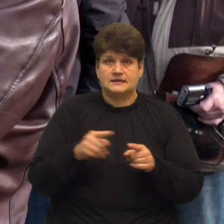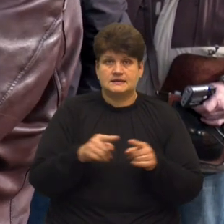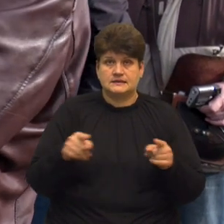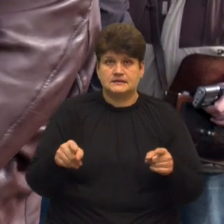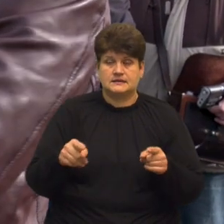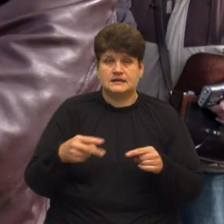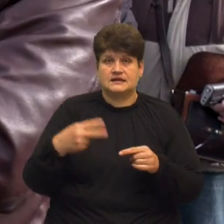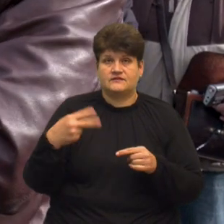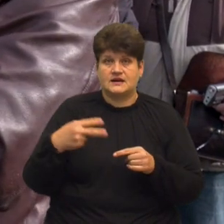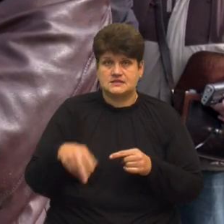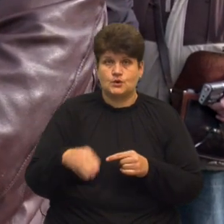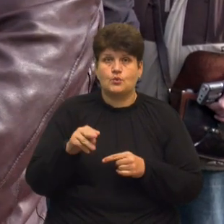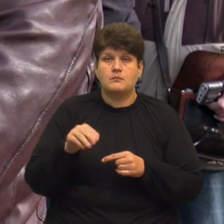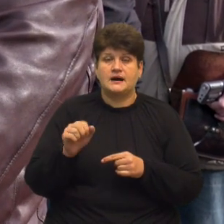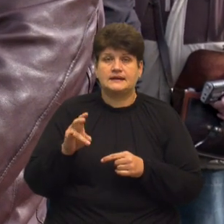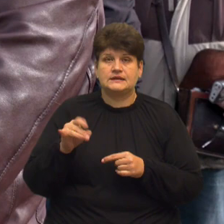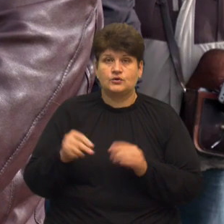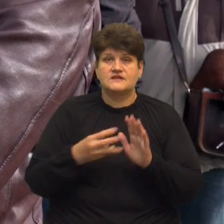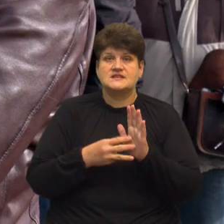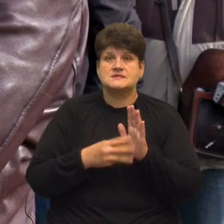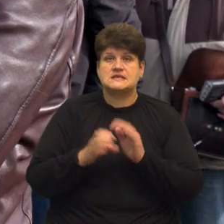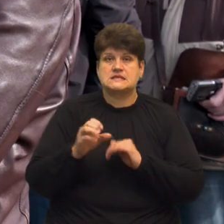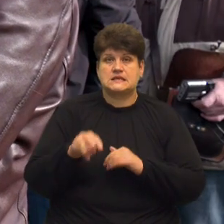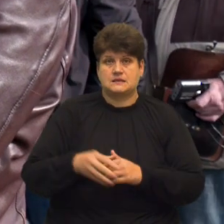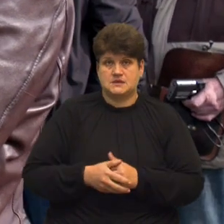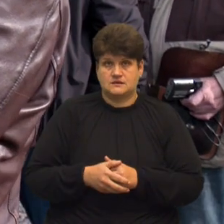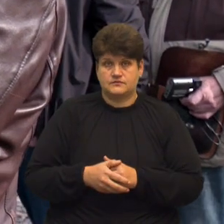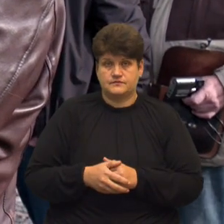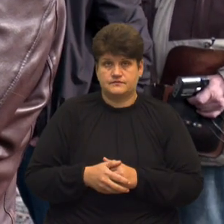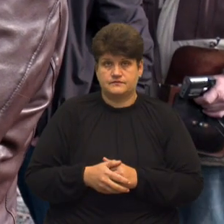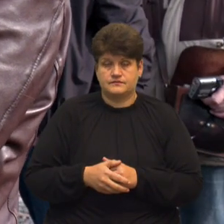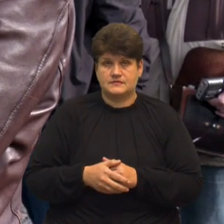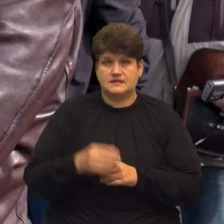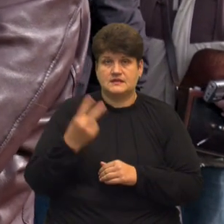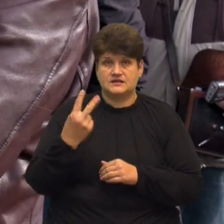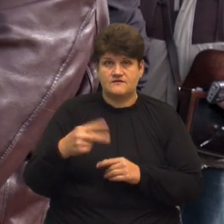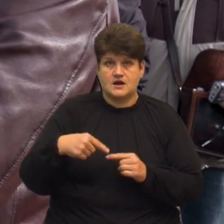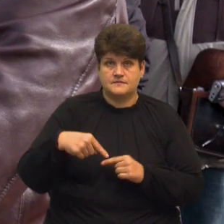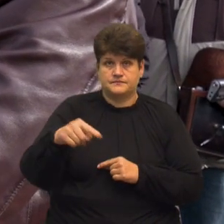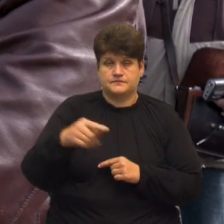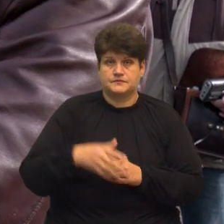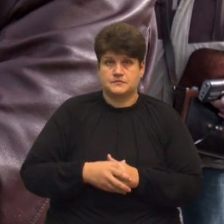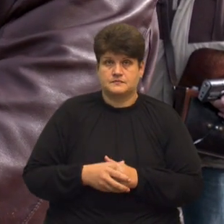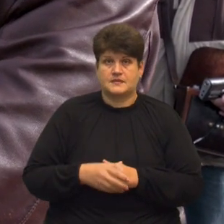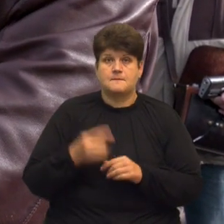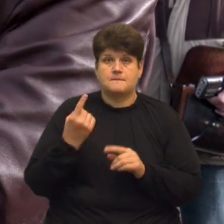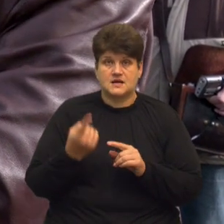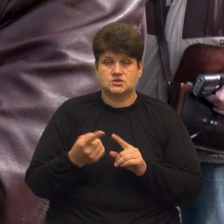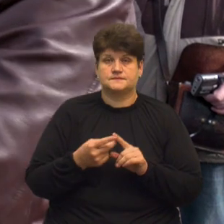у пантеоні 80 сантиметрів на 2, перше,